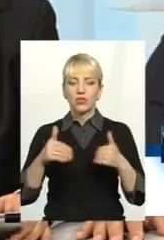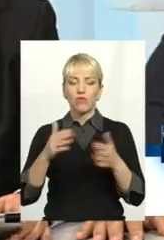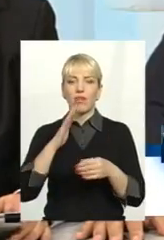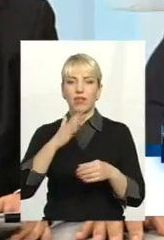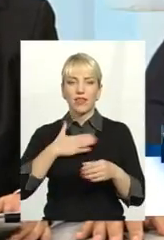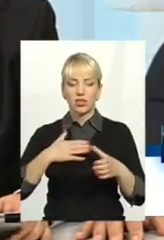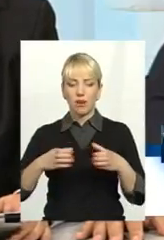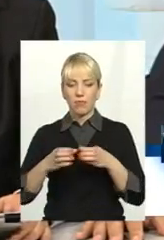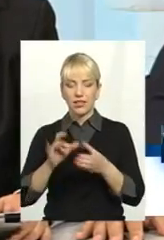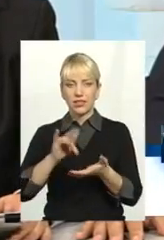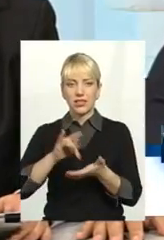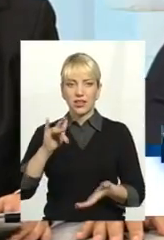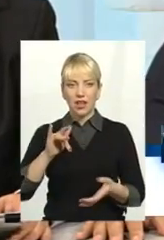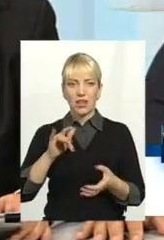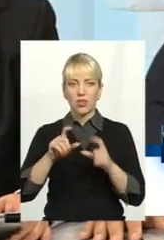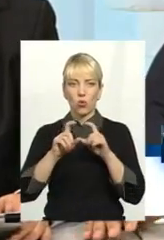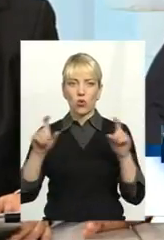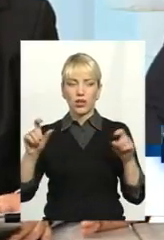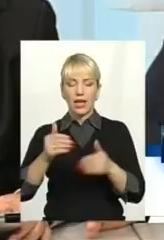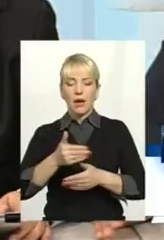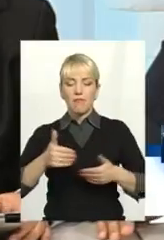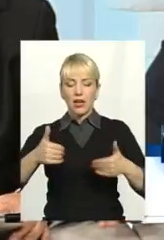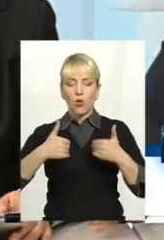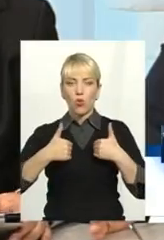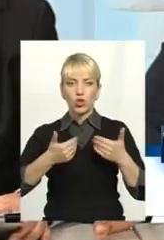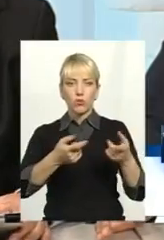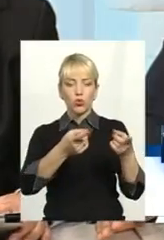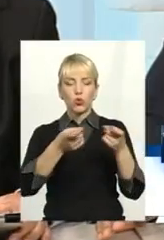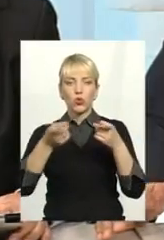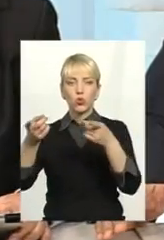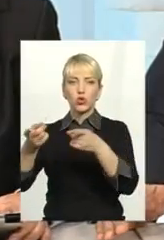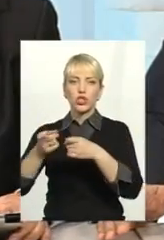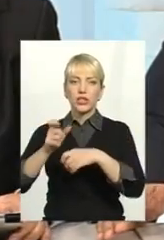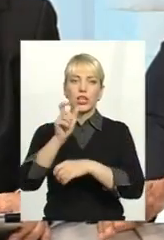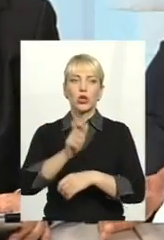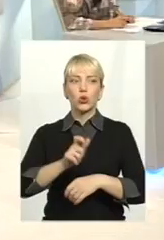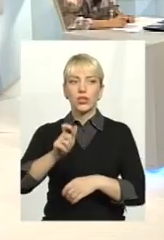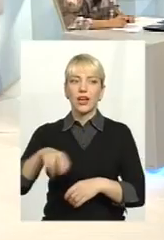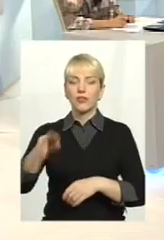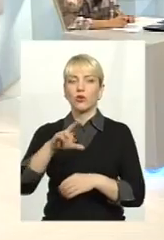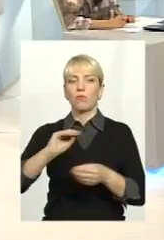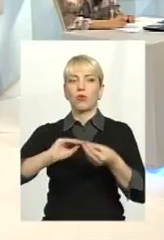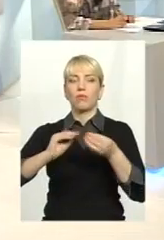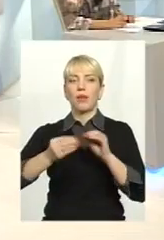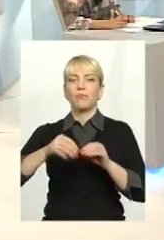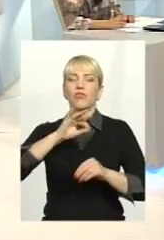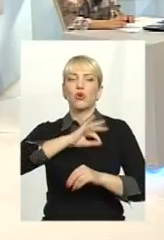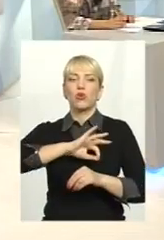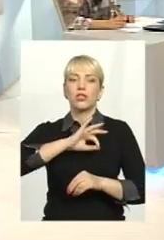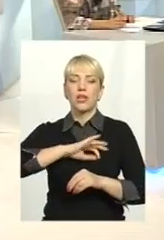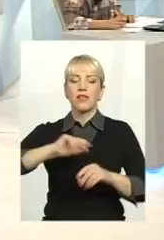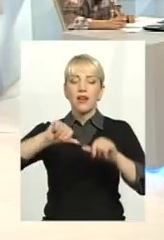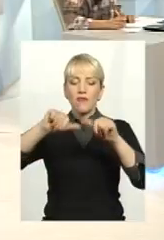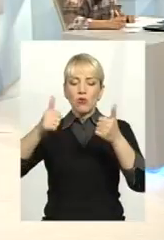центральні органи, ми хочемо долучити людей до проблем використання і формування бюджету.